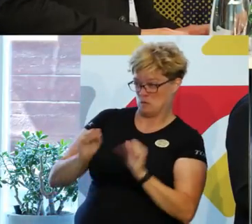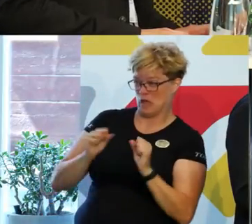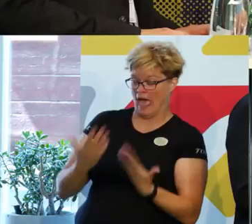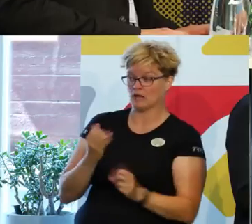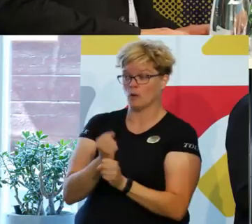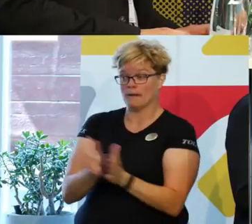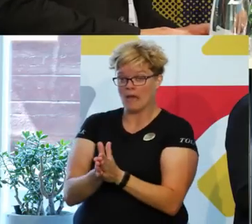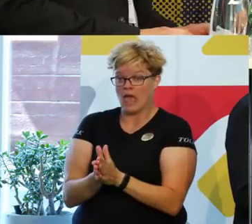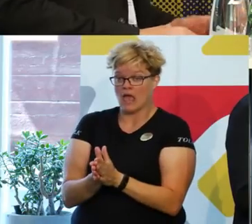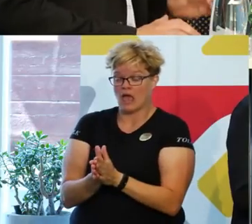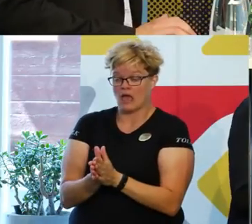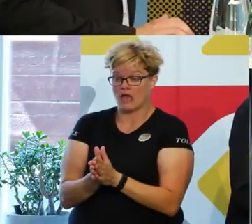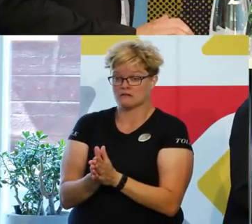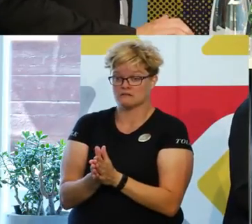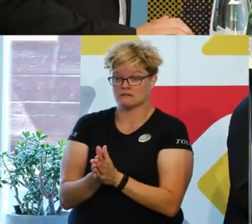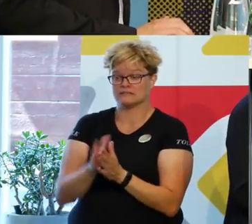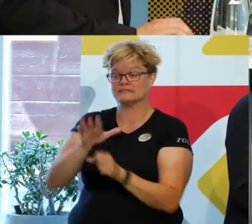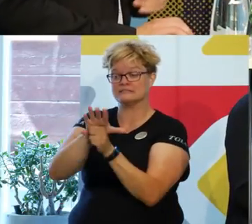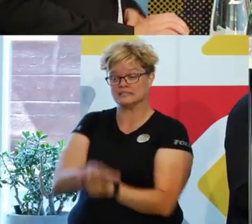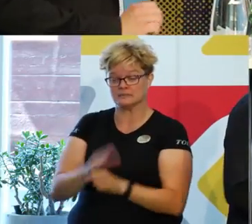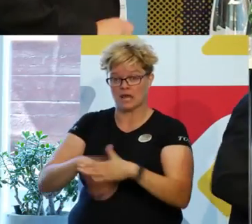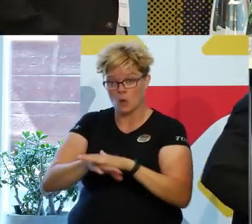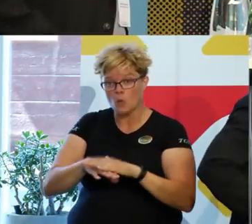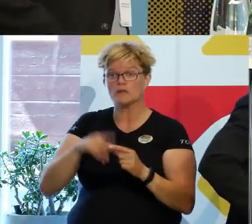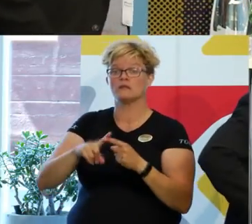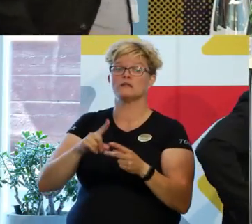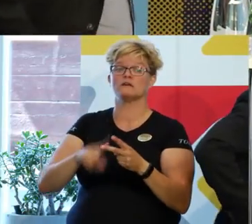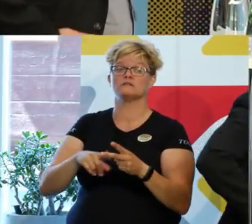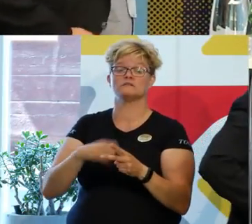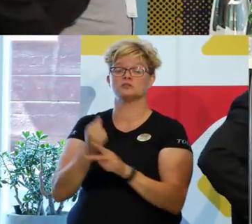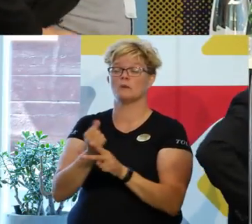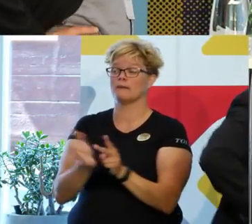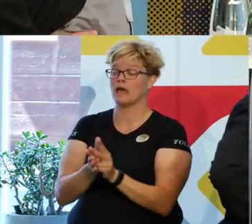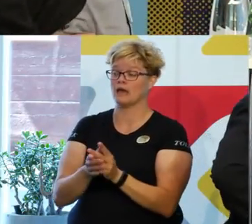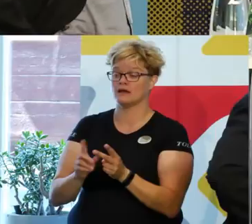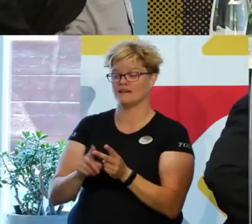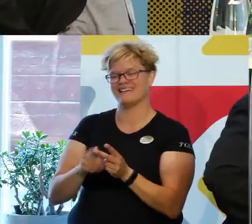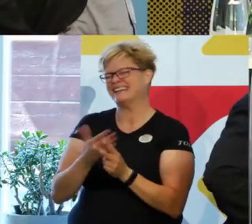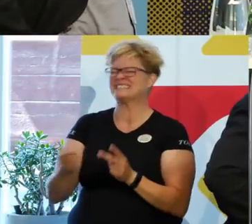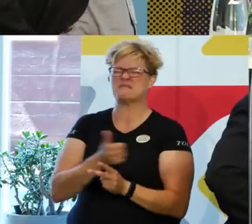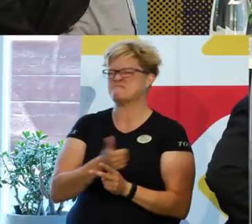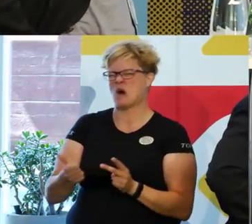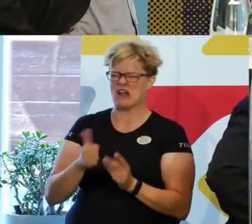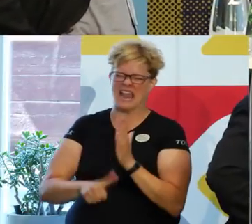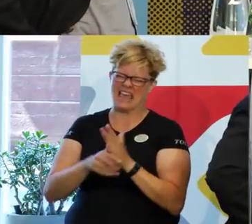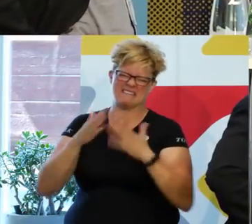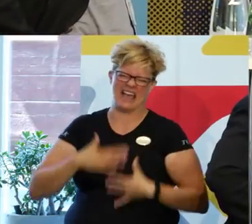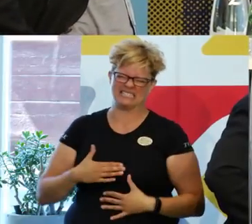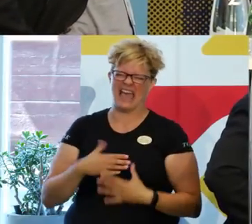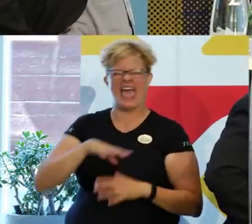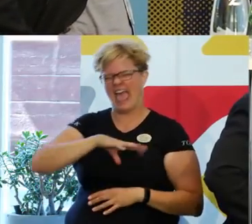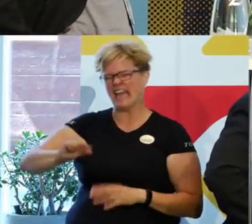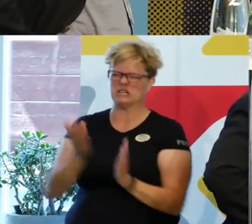är ju att jobba med diskrimineringsgrunderna och att jobba med, inte bara elevhälsan, det är ju hela